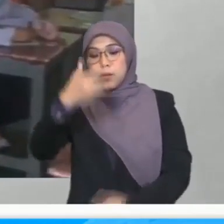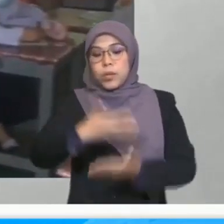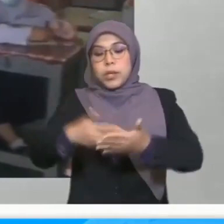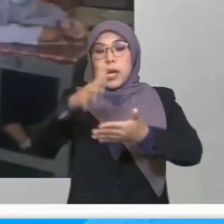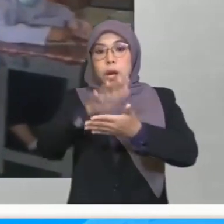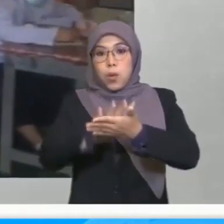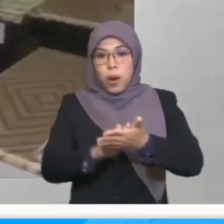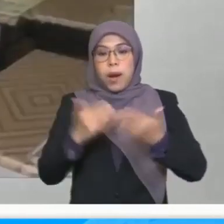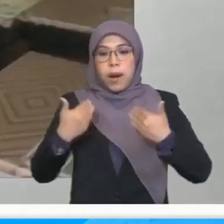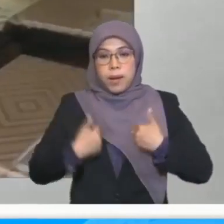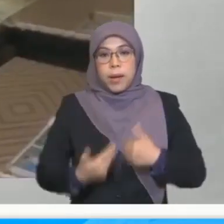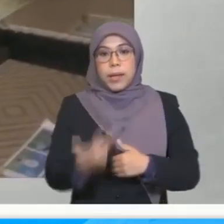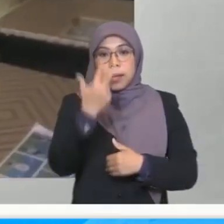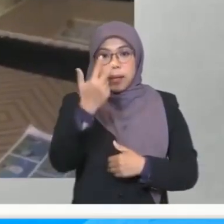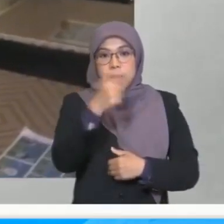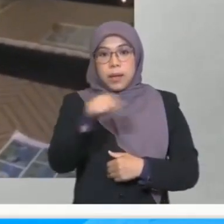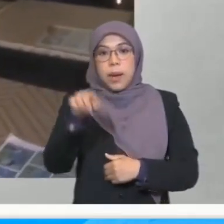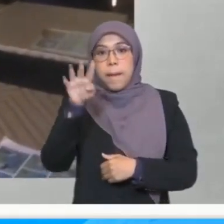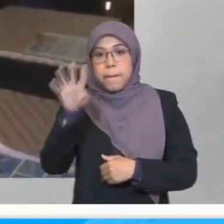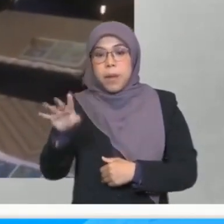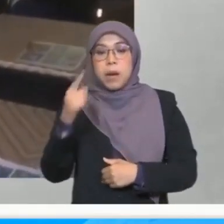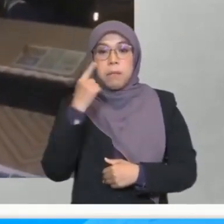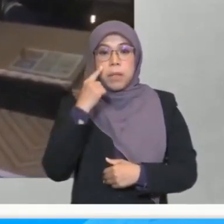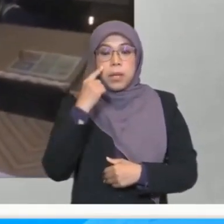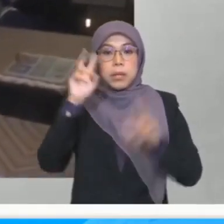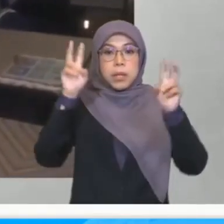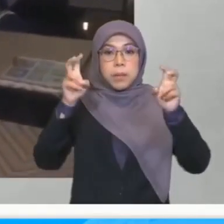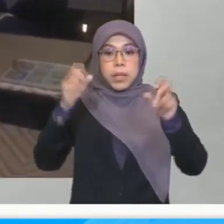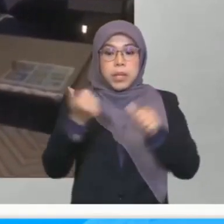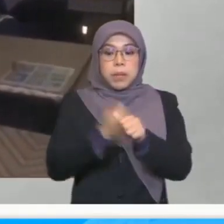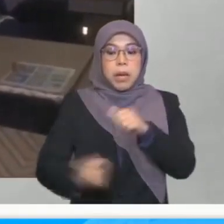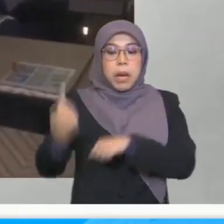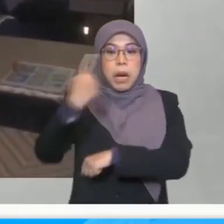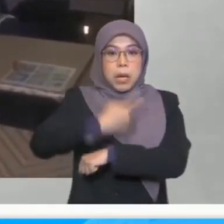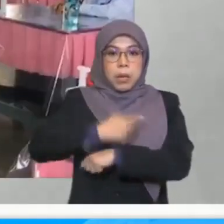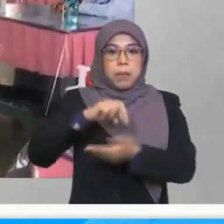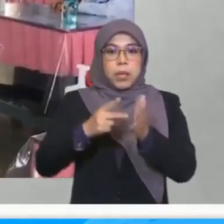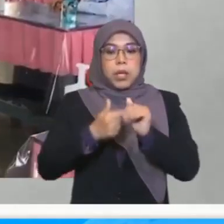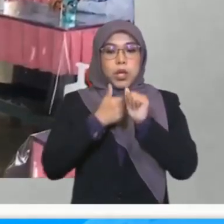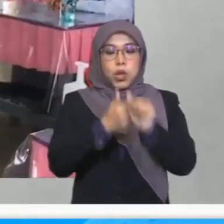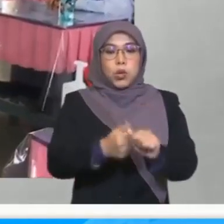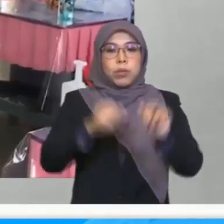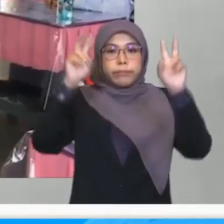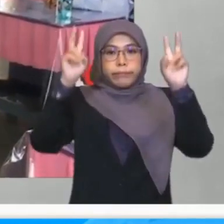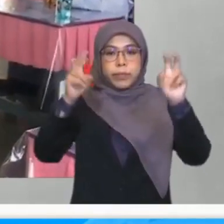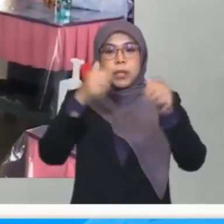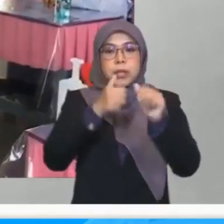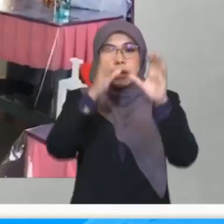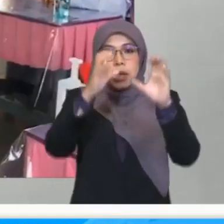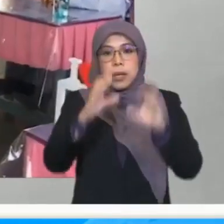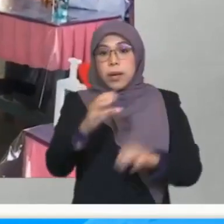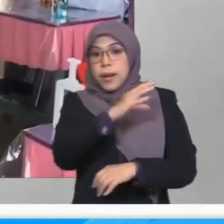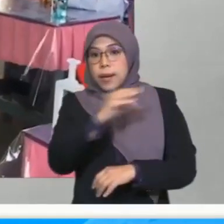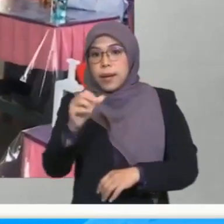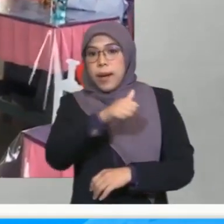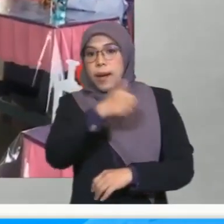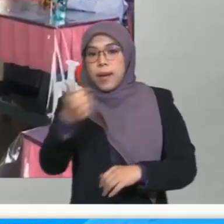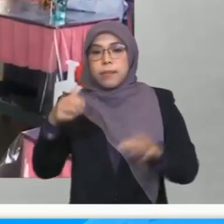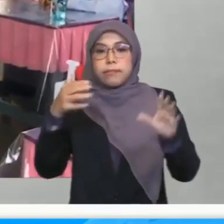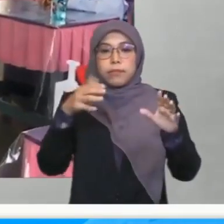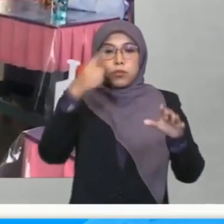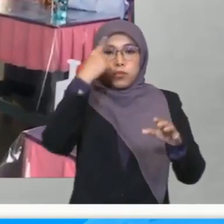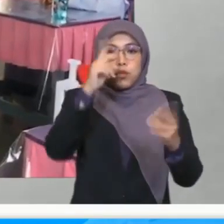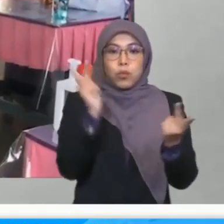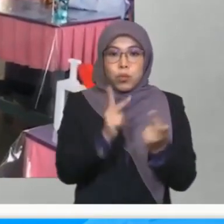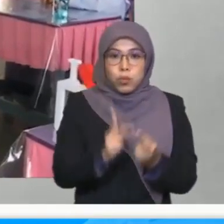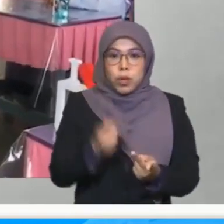waktu yang mengandungi tiga hingga empat mata pelajaran sehari akan dilaksanakan mengikut kaedah dan pelaksanaan yang sesuai